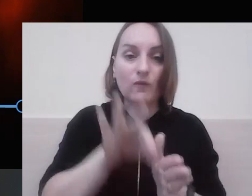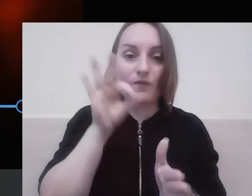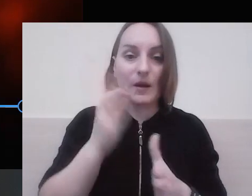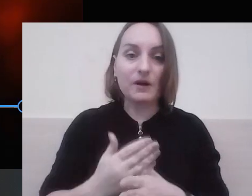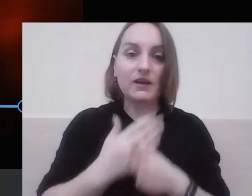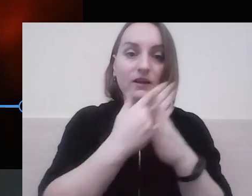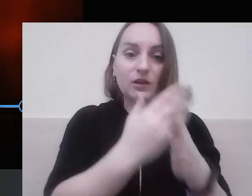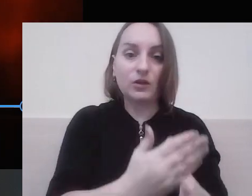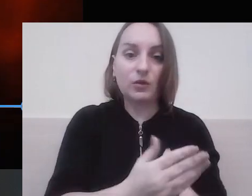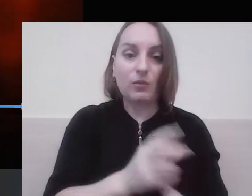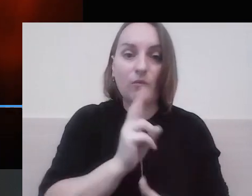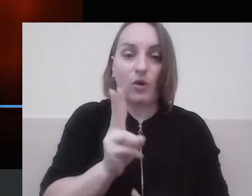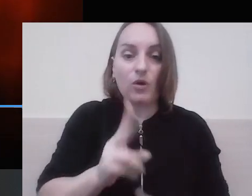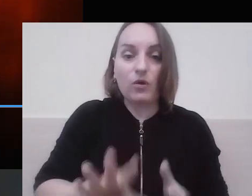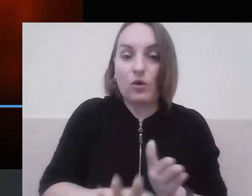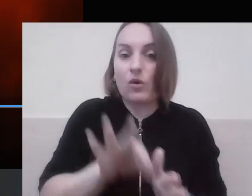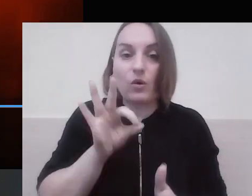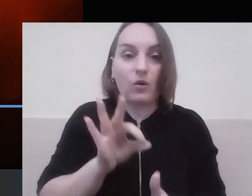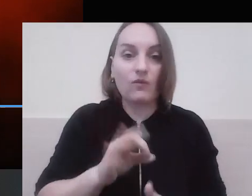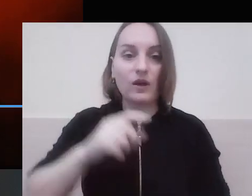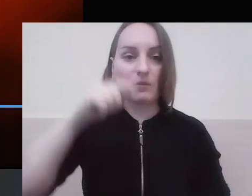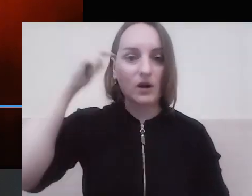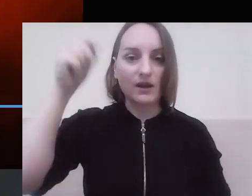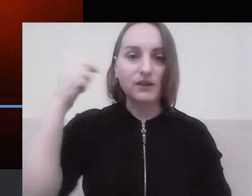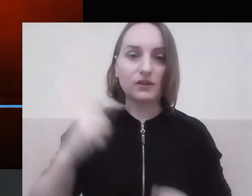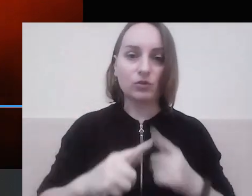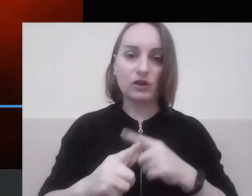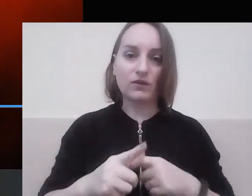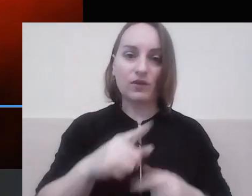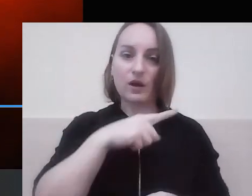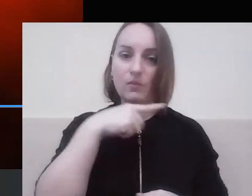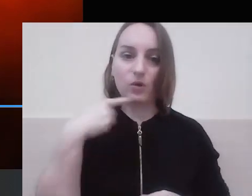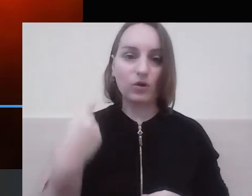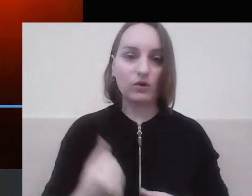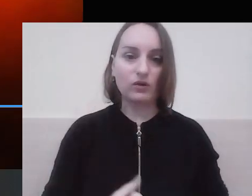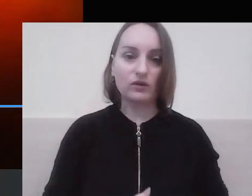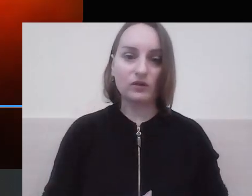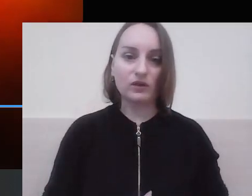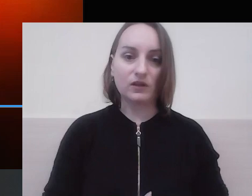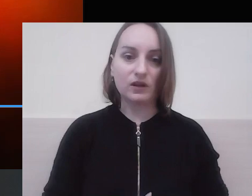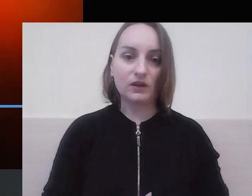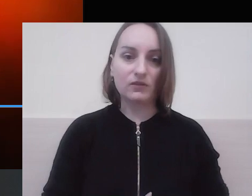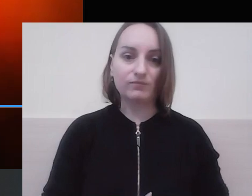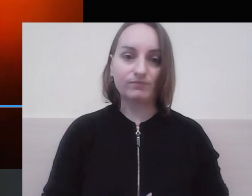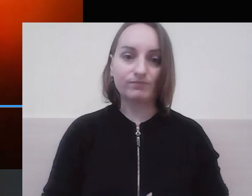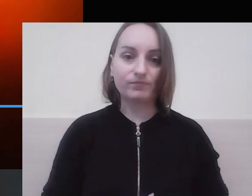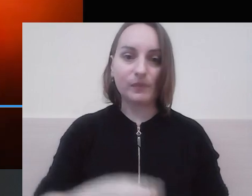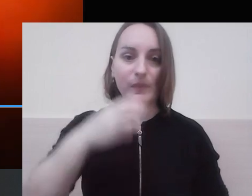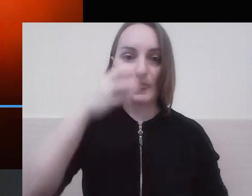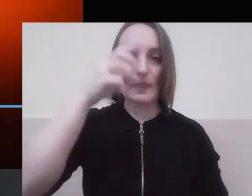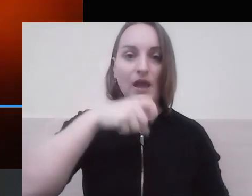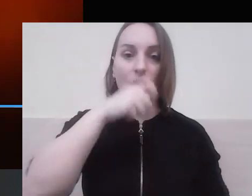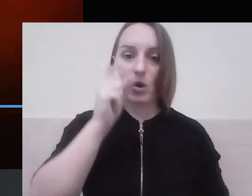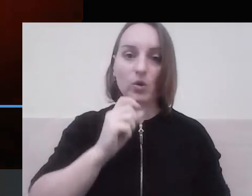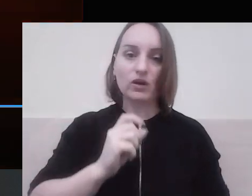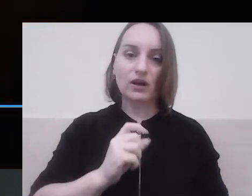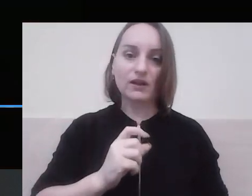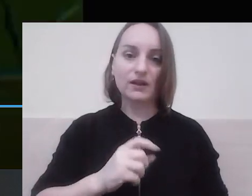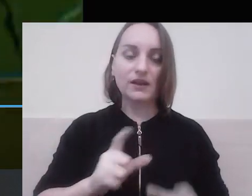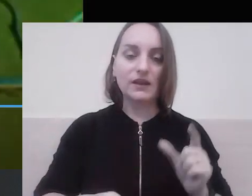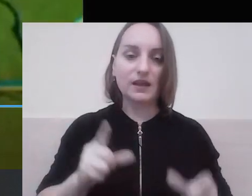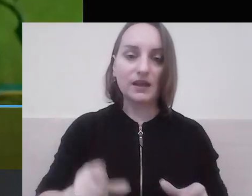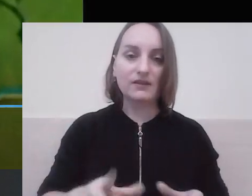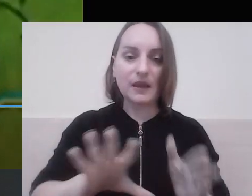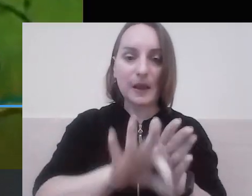кимити під одним прапором, з турками чи з росіянами, українські міста на чолі з Києвом вирішили на користь Москви.